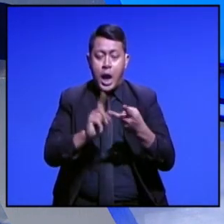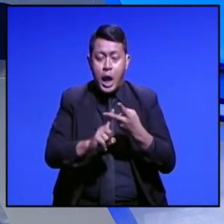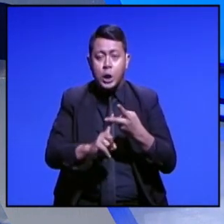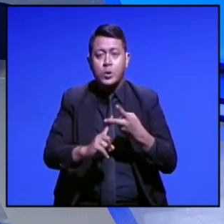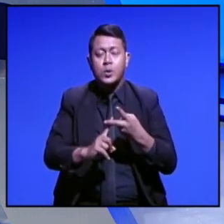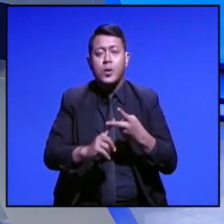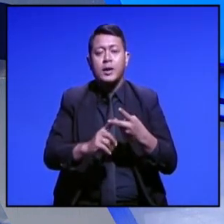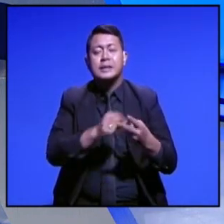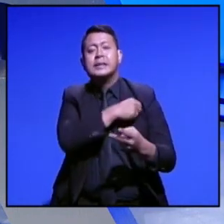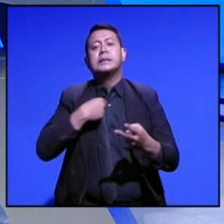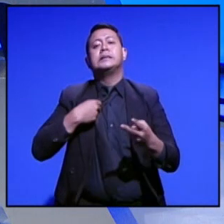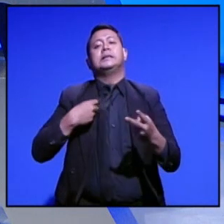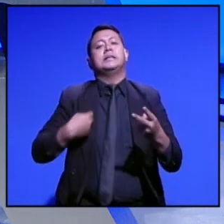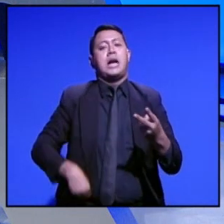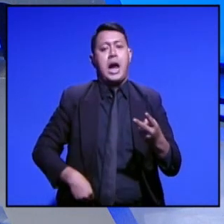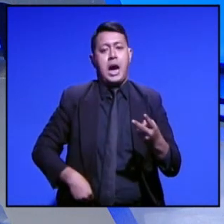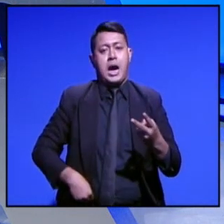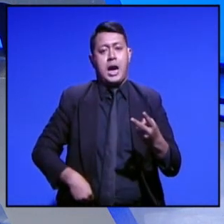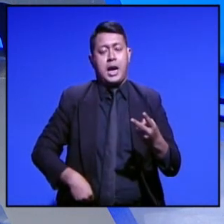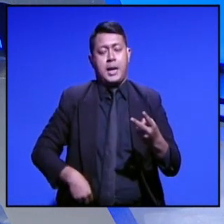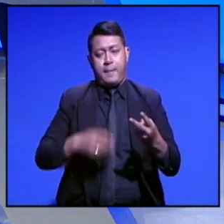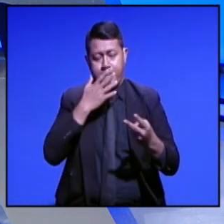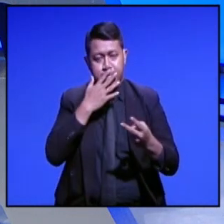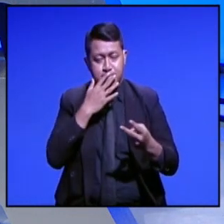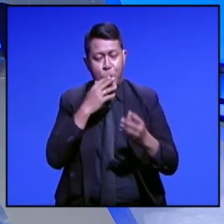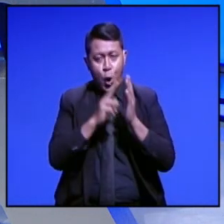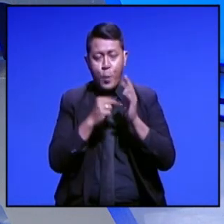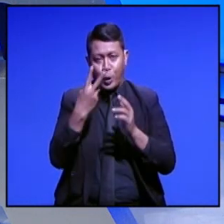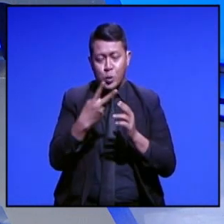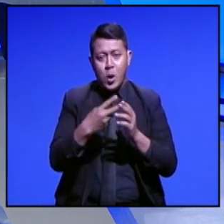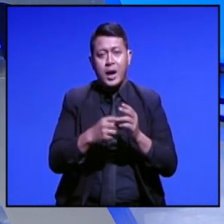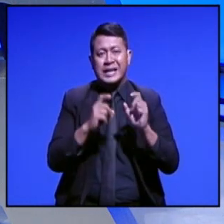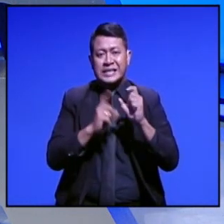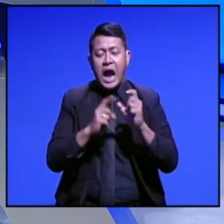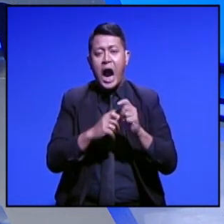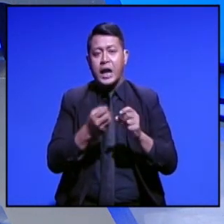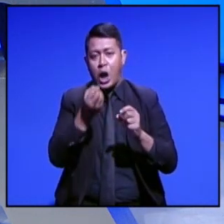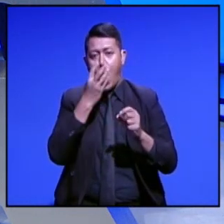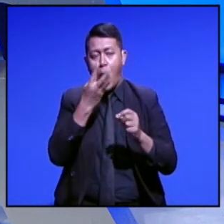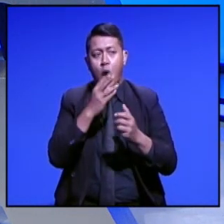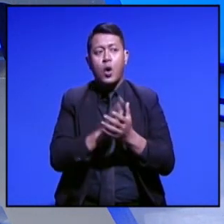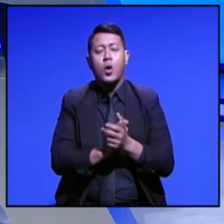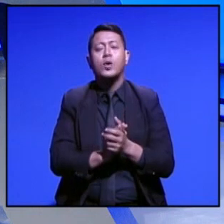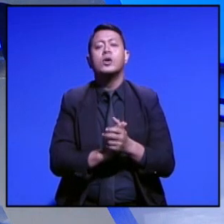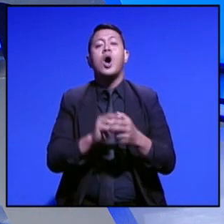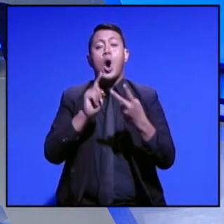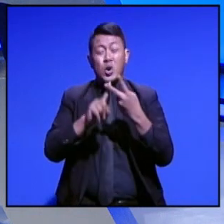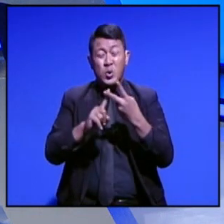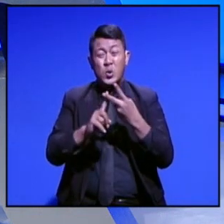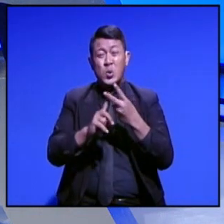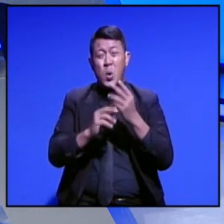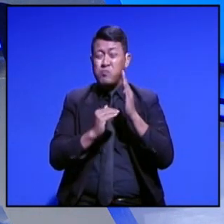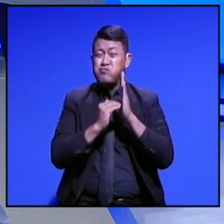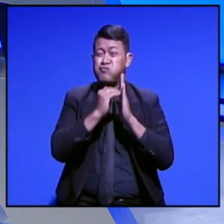menempati urutan kedua kualitas pendidikan terbaik dunia, terutama Shanghai dan Hong Kong. Kedua daerah ini memiliki peringkat